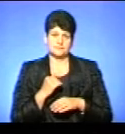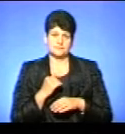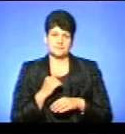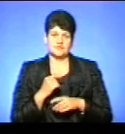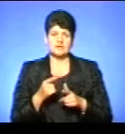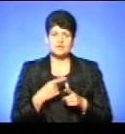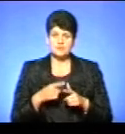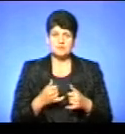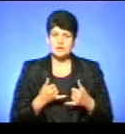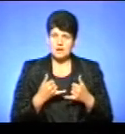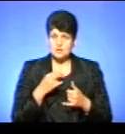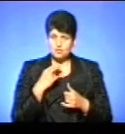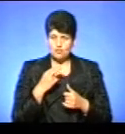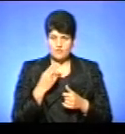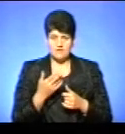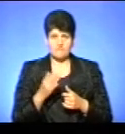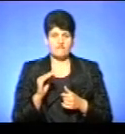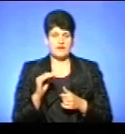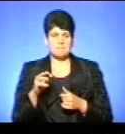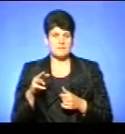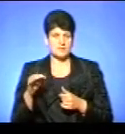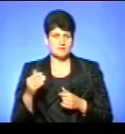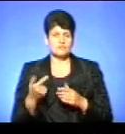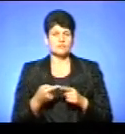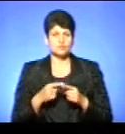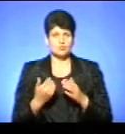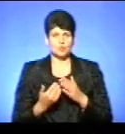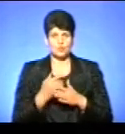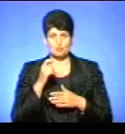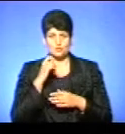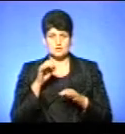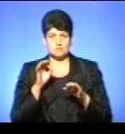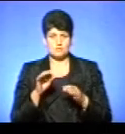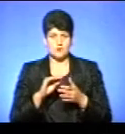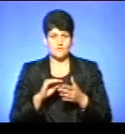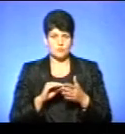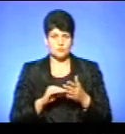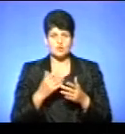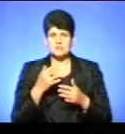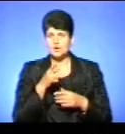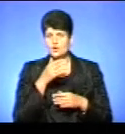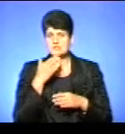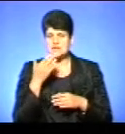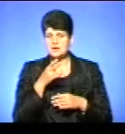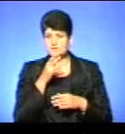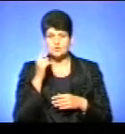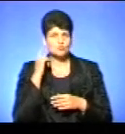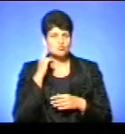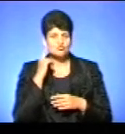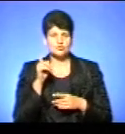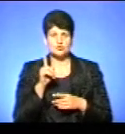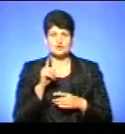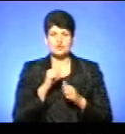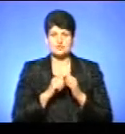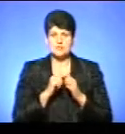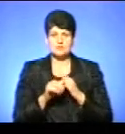чи приділяється увага в фемінітивах в цьому новому українському правописі? Скільки ми останнім часом чули, наскільки їх часто вживають,